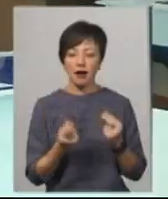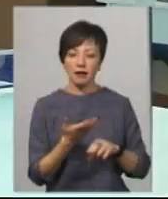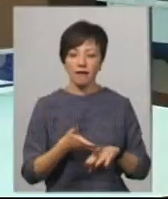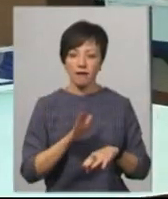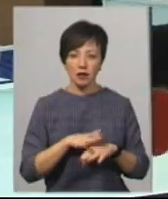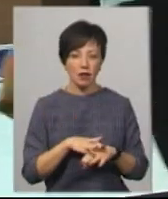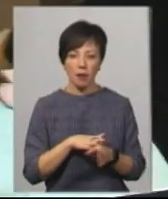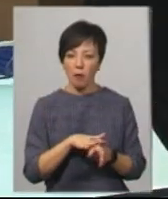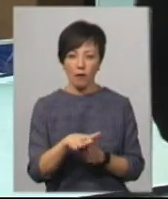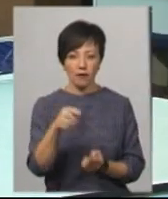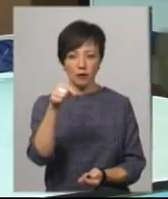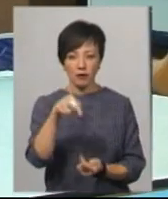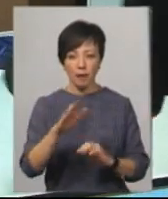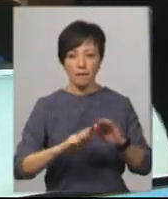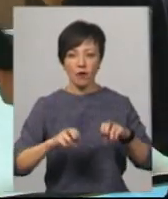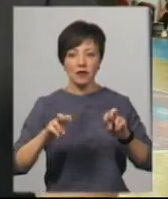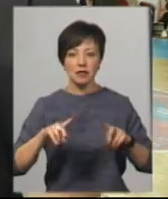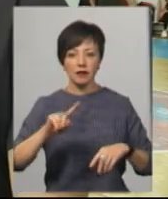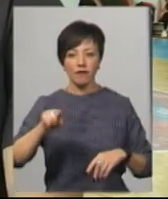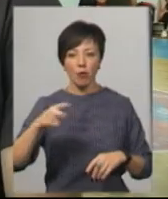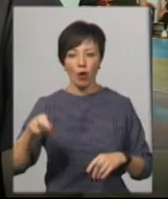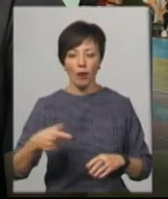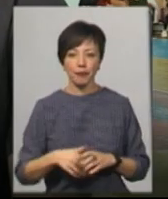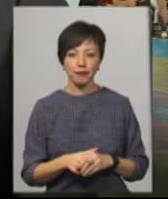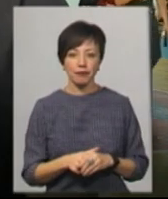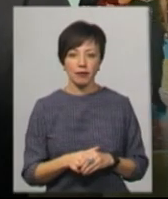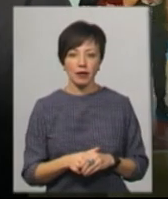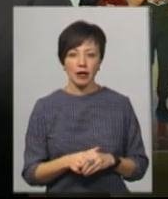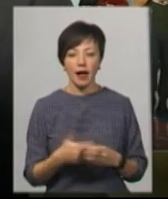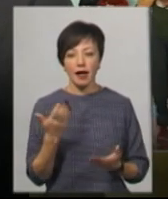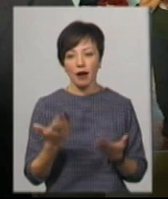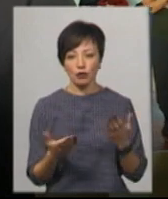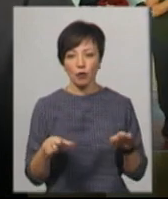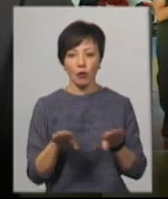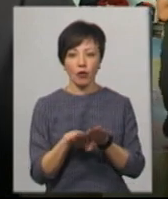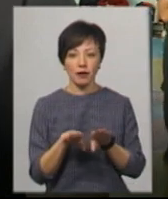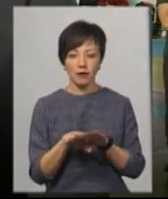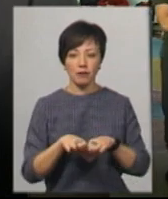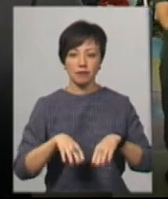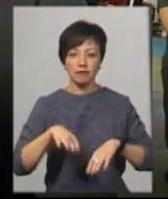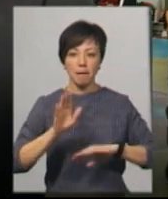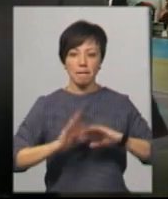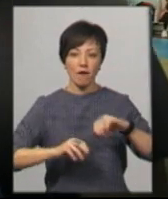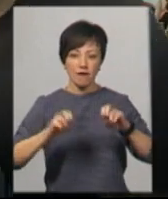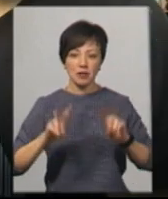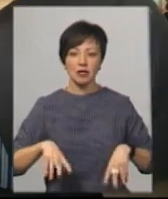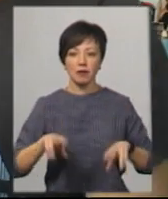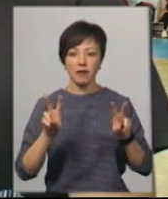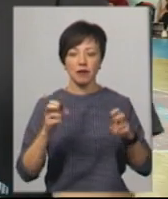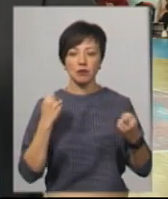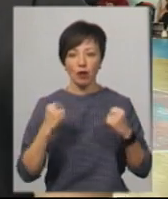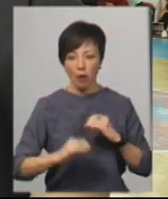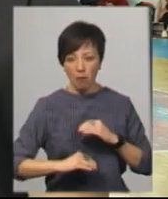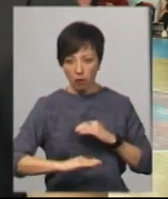оскільки він не повністю відповідає професійним вимогам. Якщо зрівнювати з професійним видом спорту, перше – це